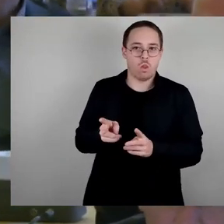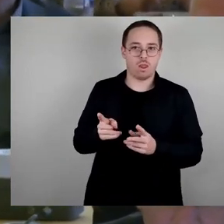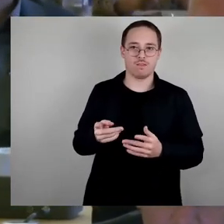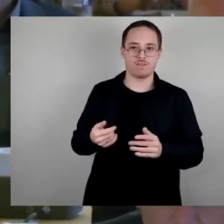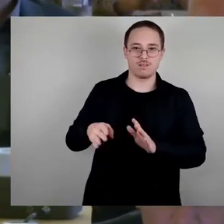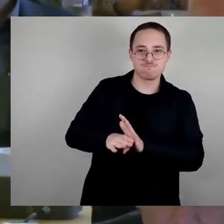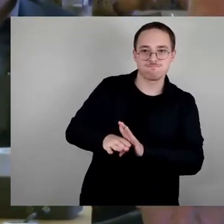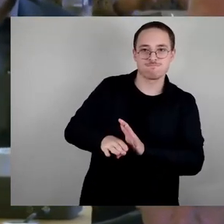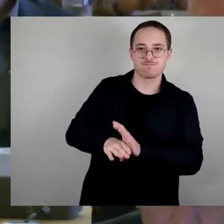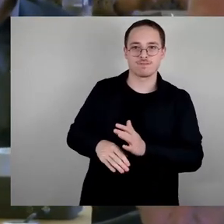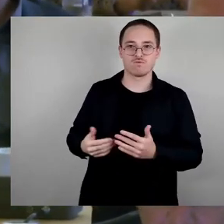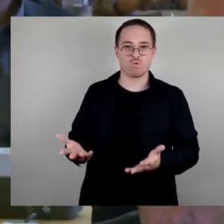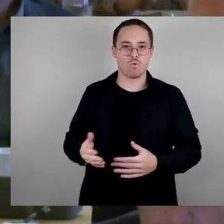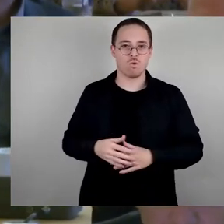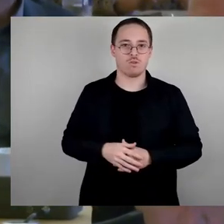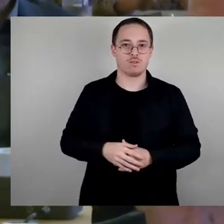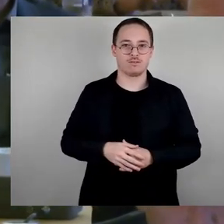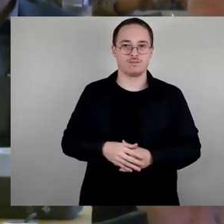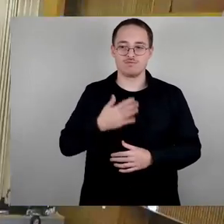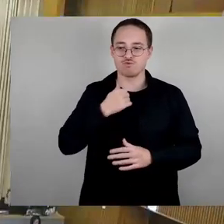Verstorbene handelt. Vielen Dank.